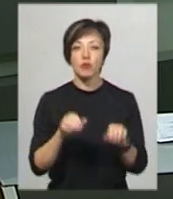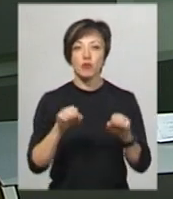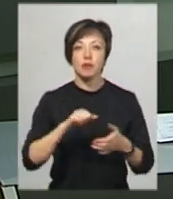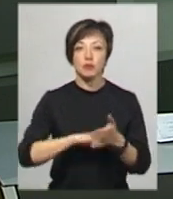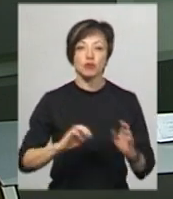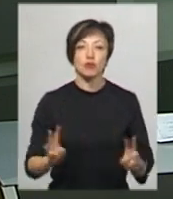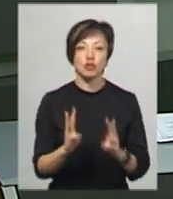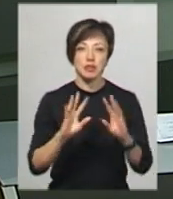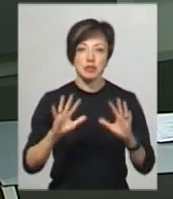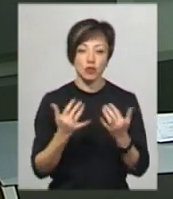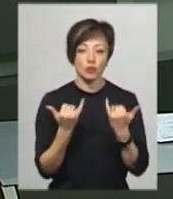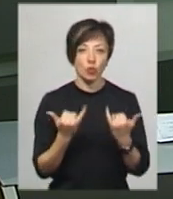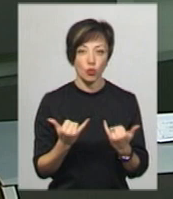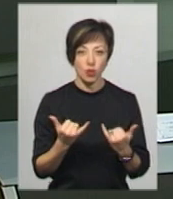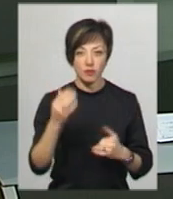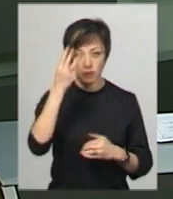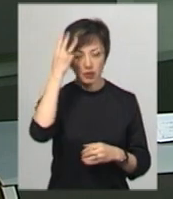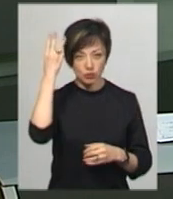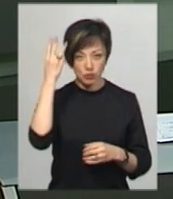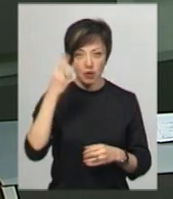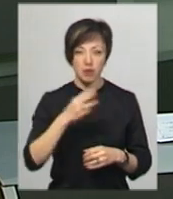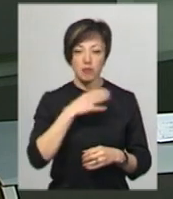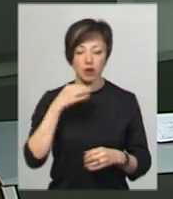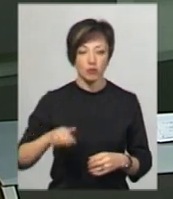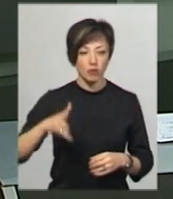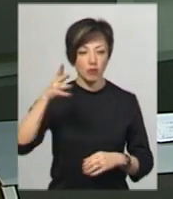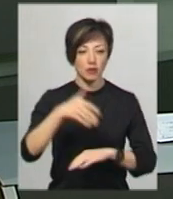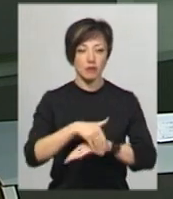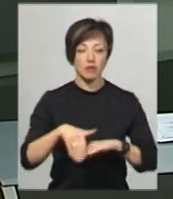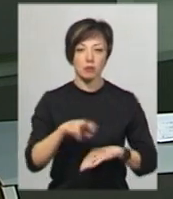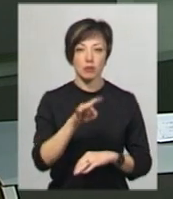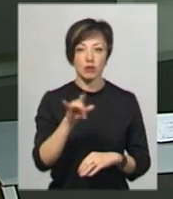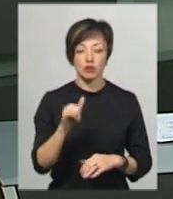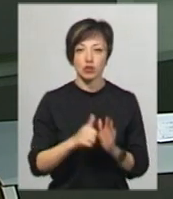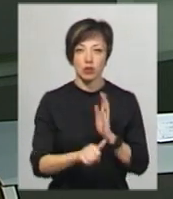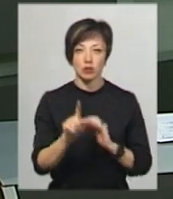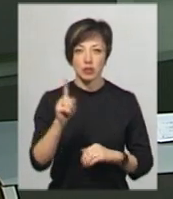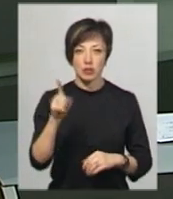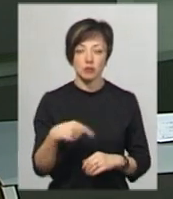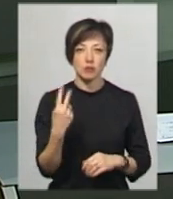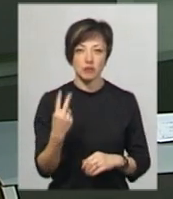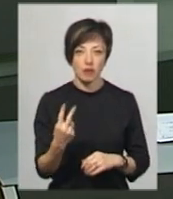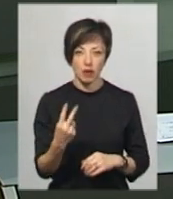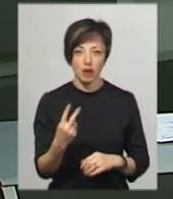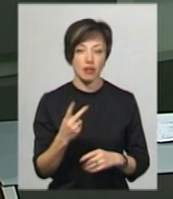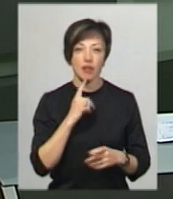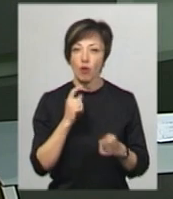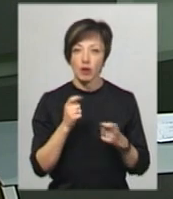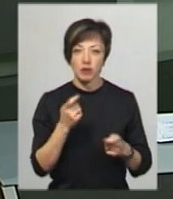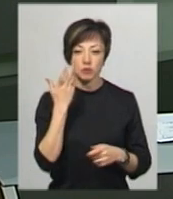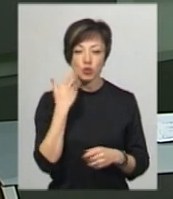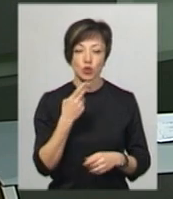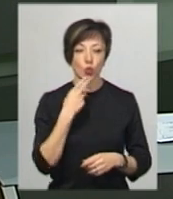причина пожежі, яка сталася сьогодні в обласному центрі в багатоповерхівці на проспекті Миру – 61,2 – необережність під час